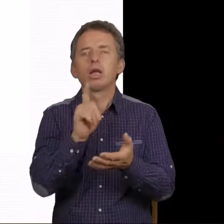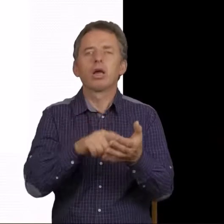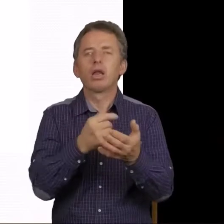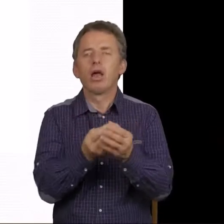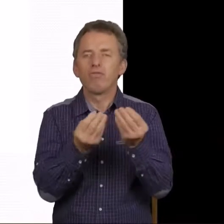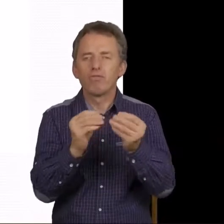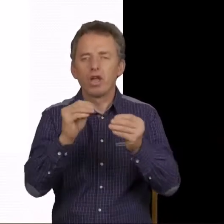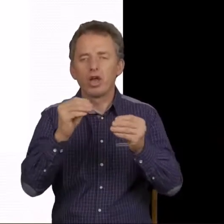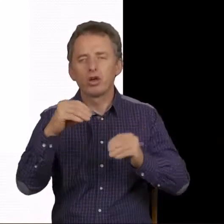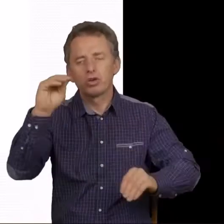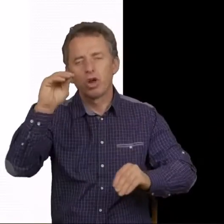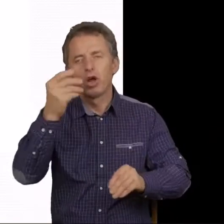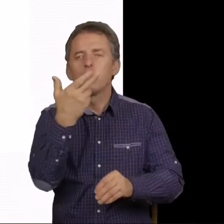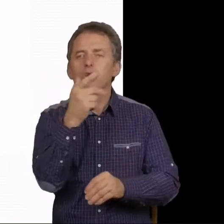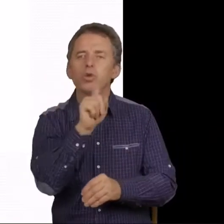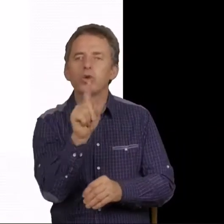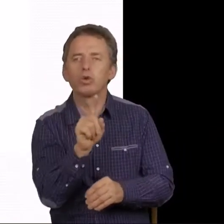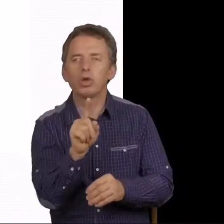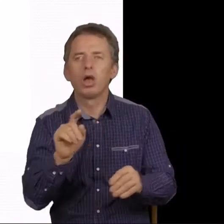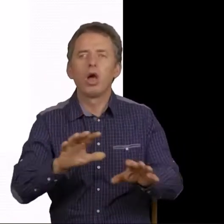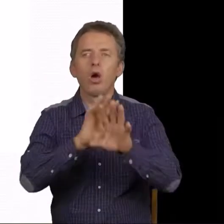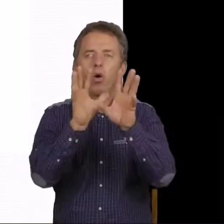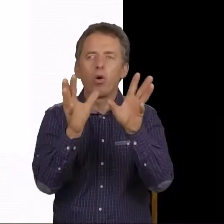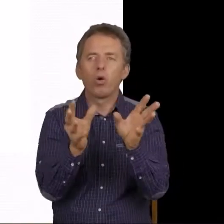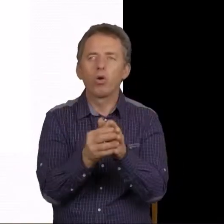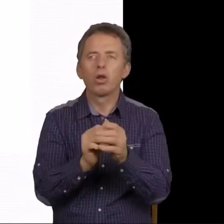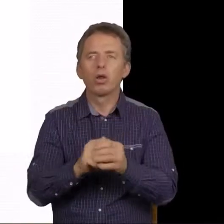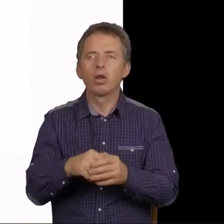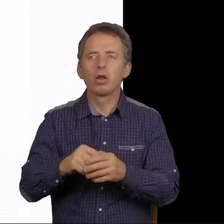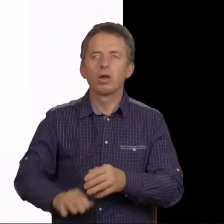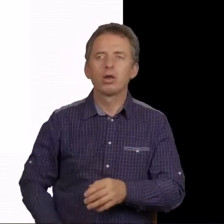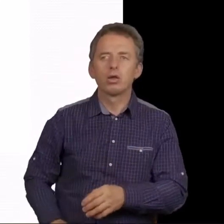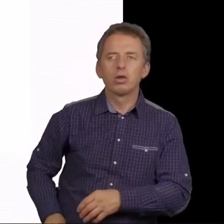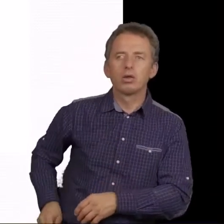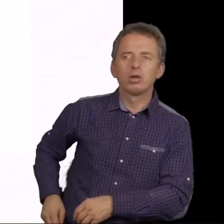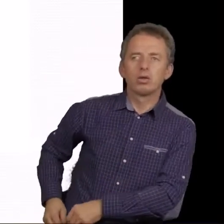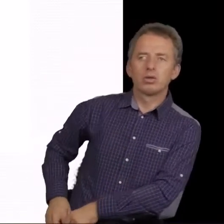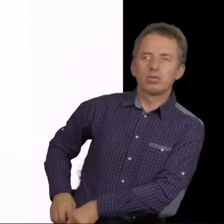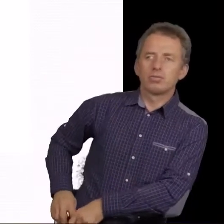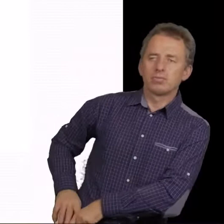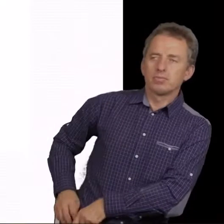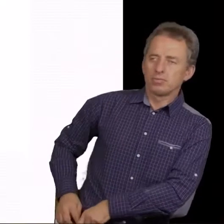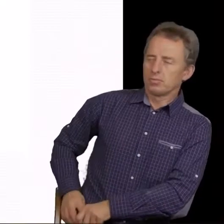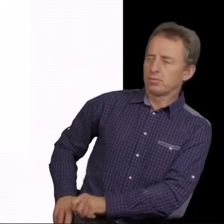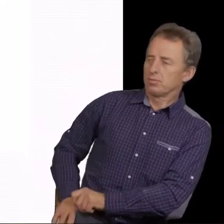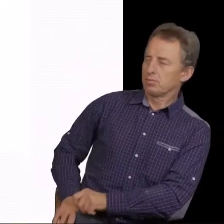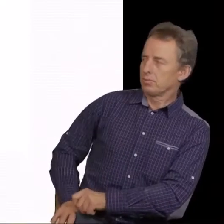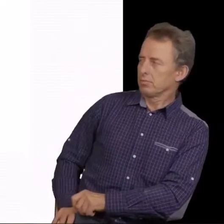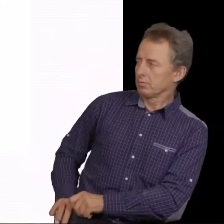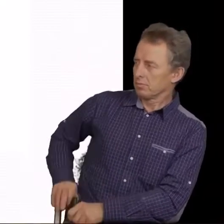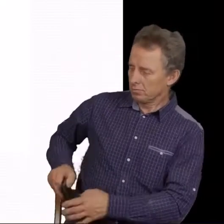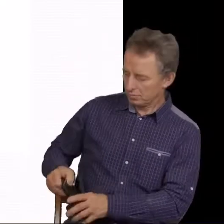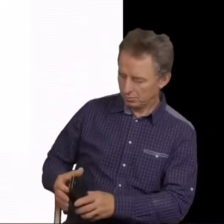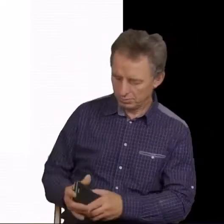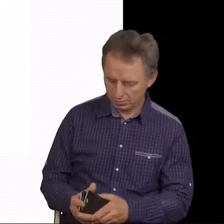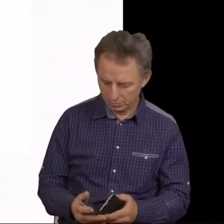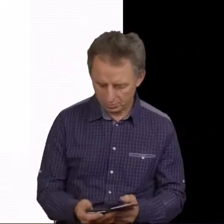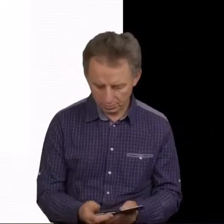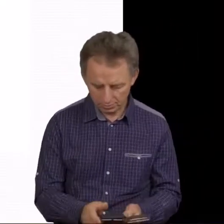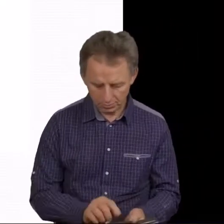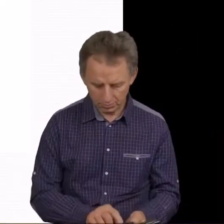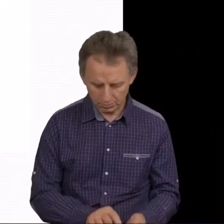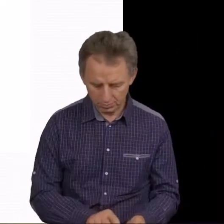większa niż ogólna ilość majątku zgromadzona na świecie. A więc